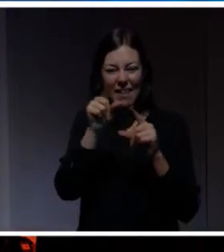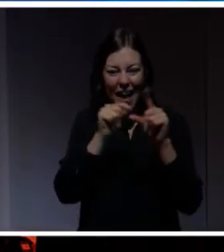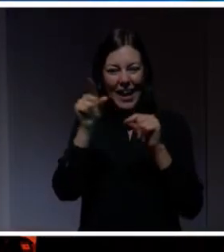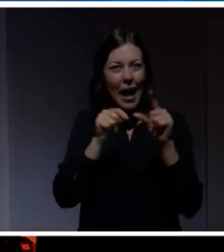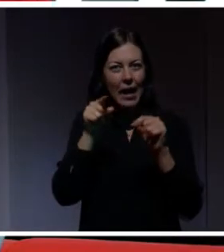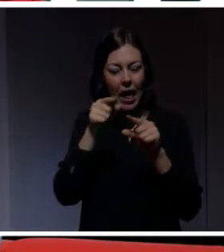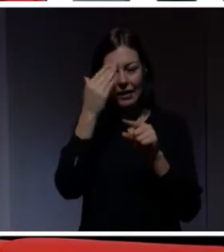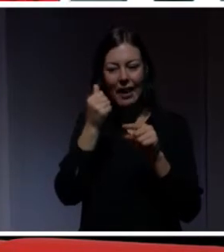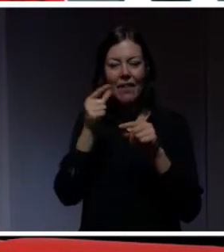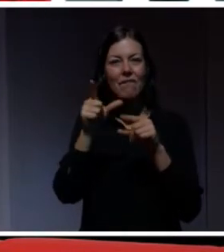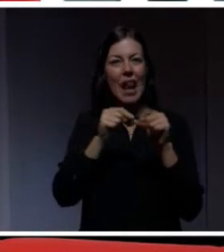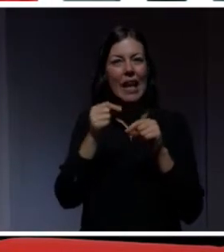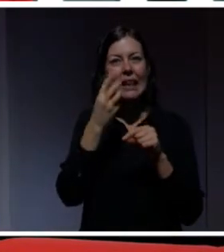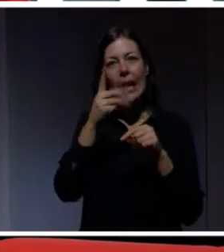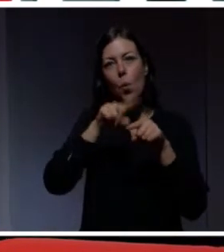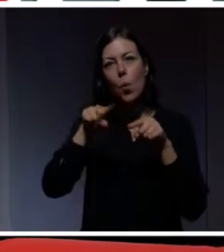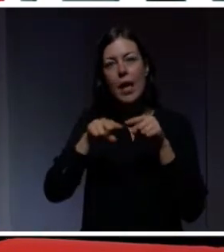välja tre olika färger.